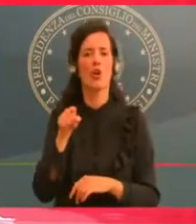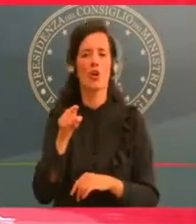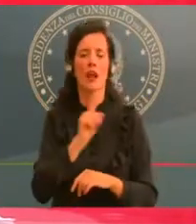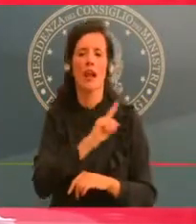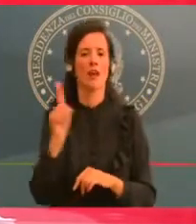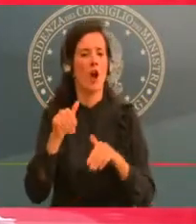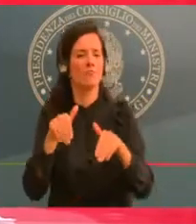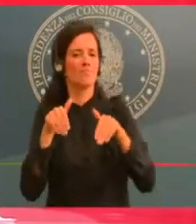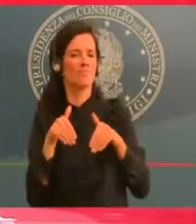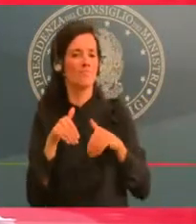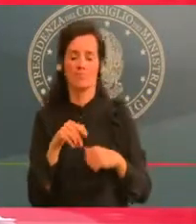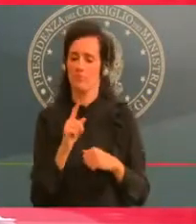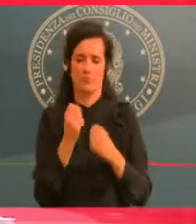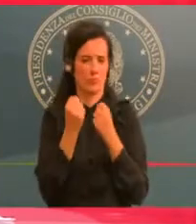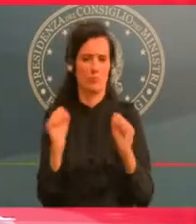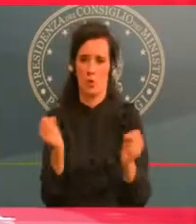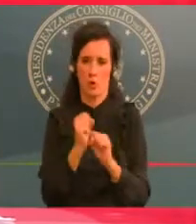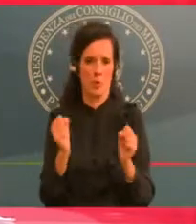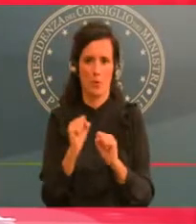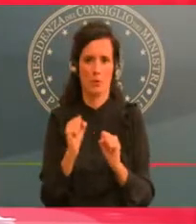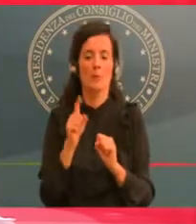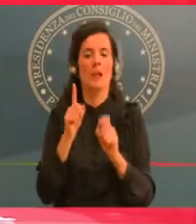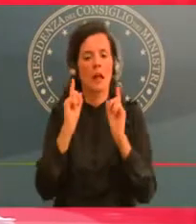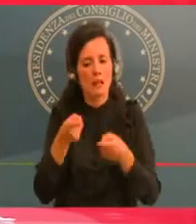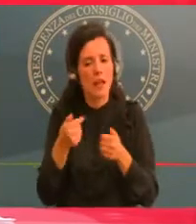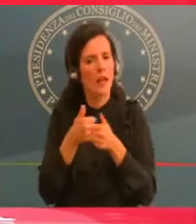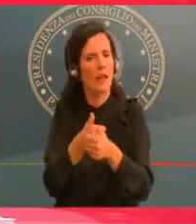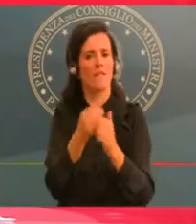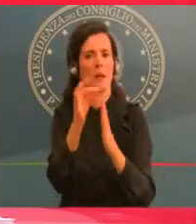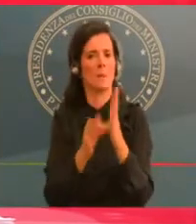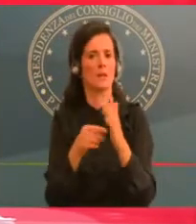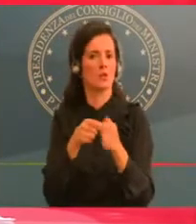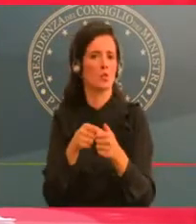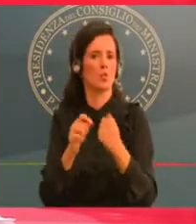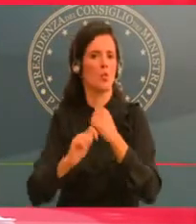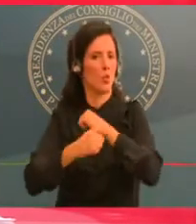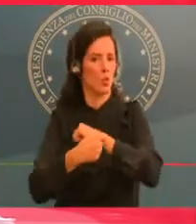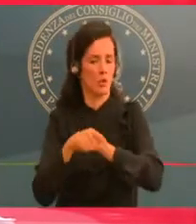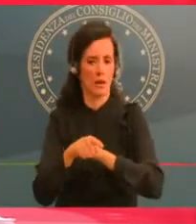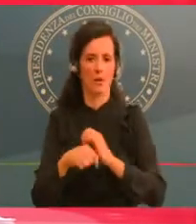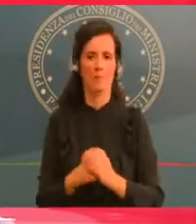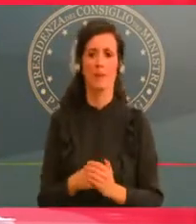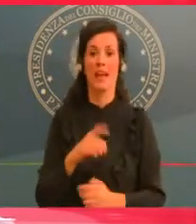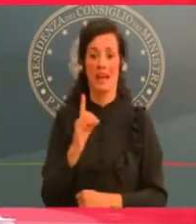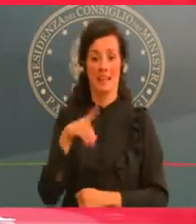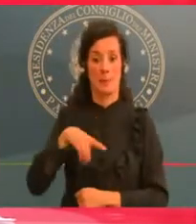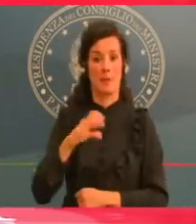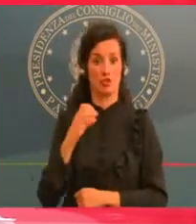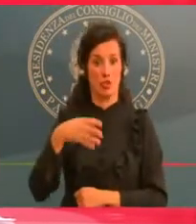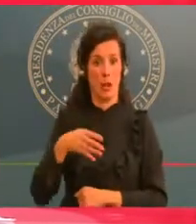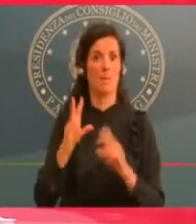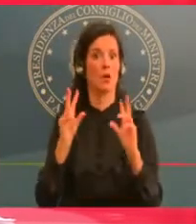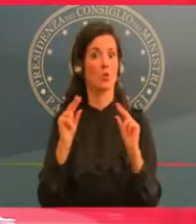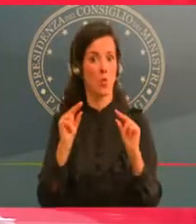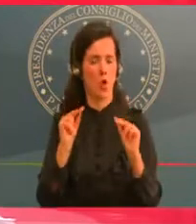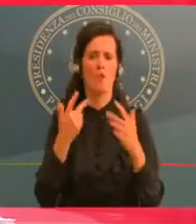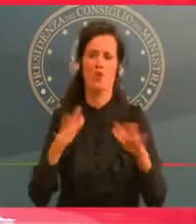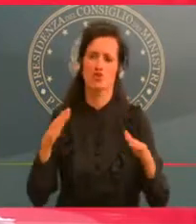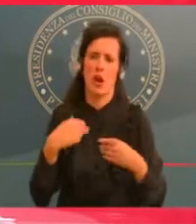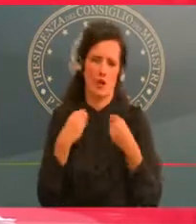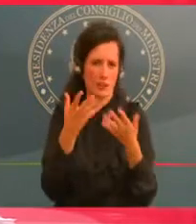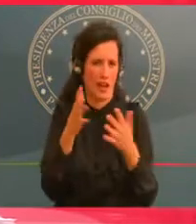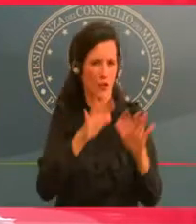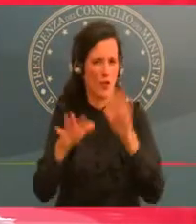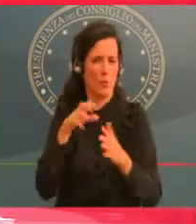DPCM, l'ho già anticipato, entrerà in vigore venerdì 6 novembre, sino al 3 dicembre.